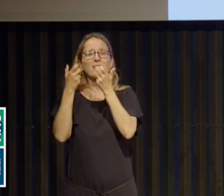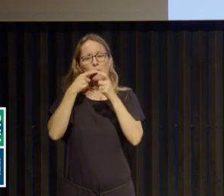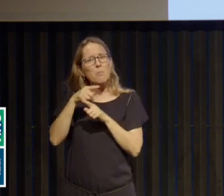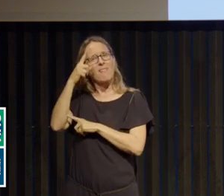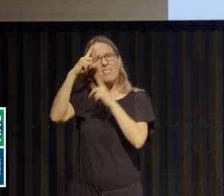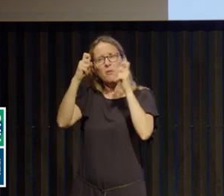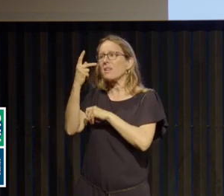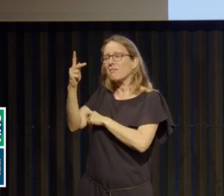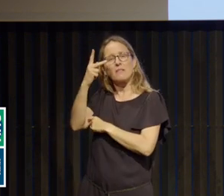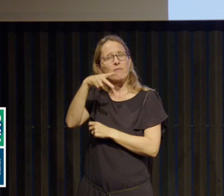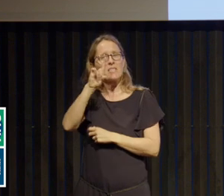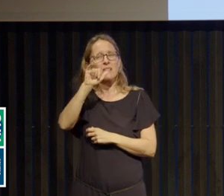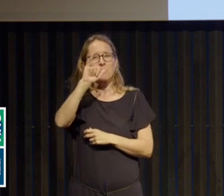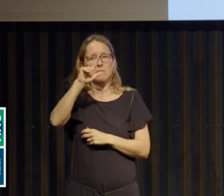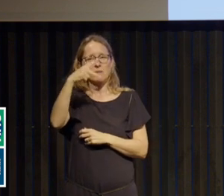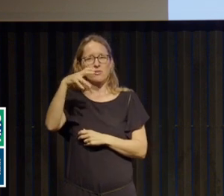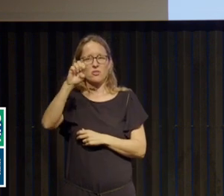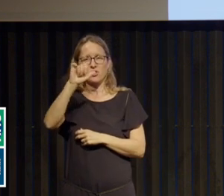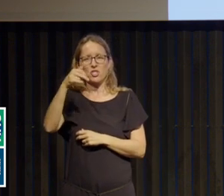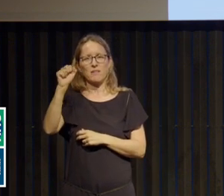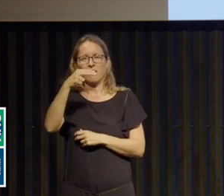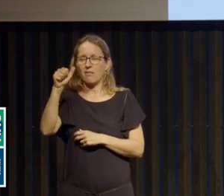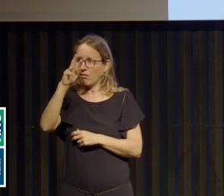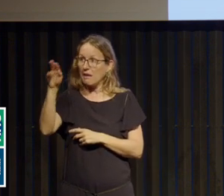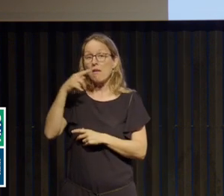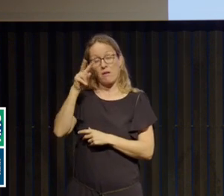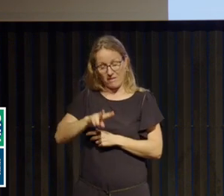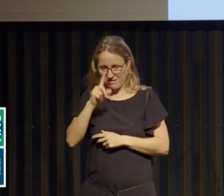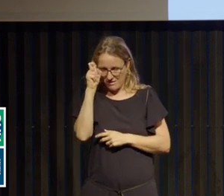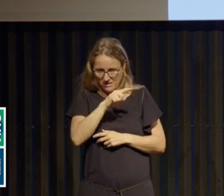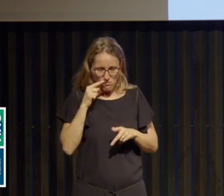C'est vrai que c'est difficile, assurément, de sortir de ce temps figé de l'enfance,